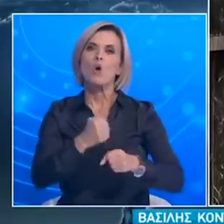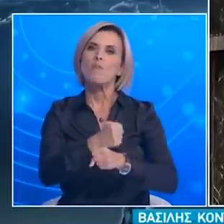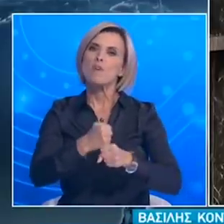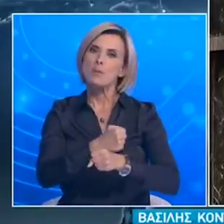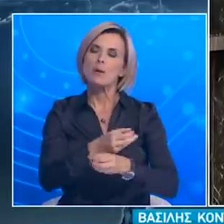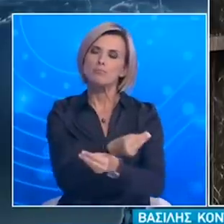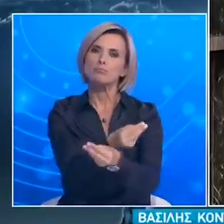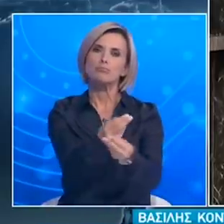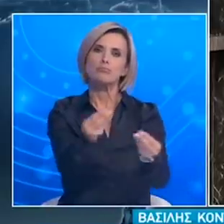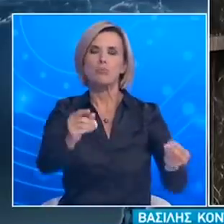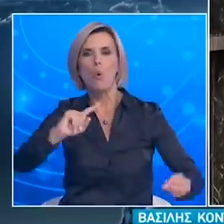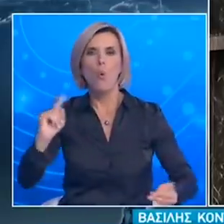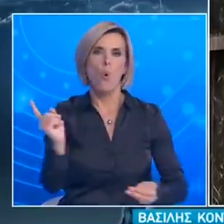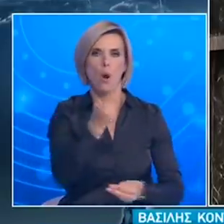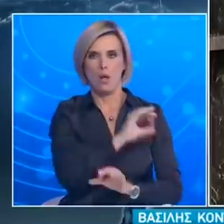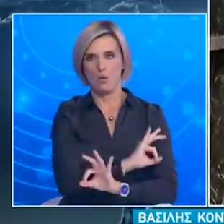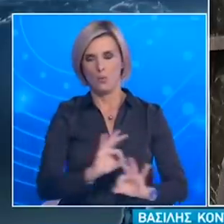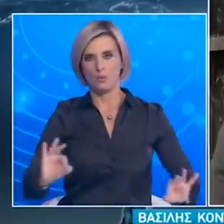θα διατεθούν οι μέσοι των φαρμακείων της χώρας